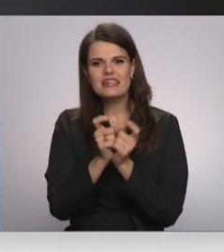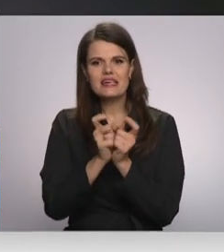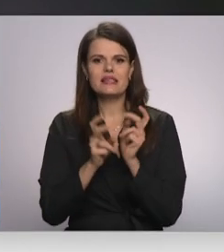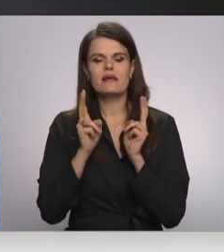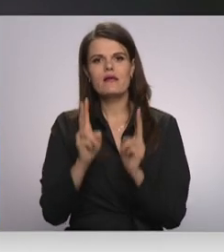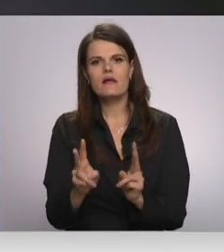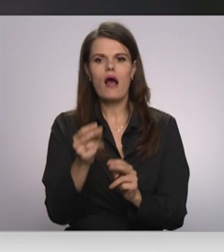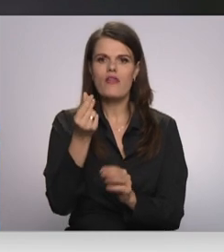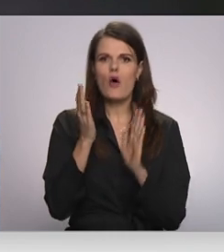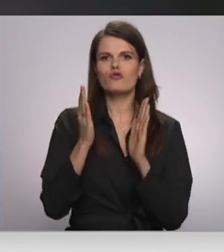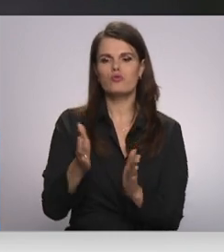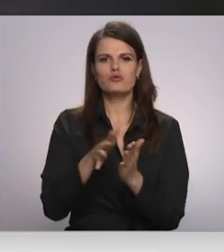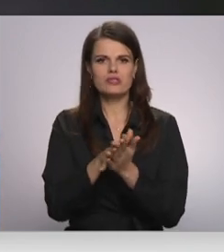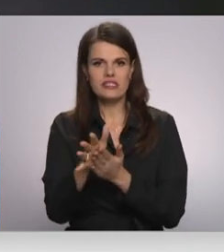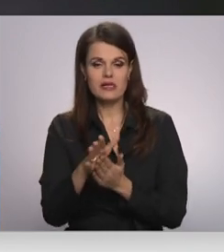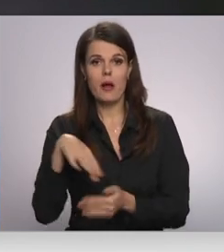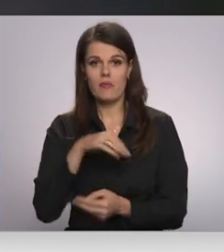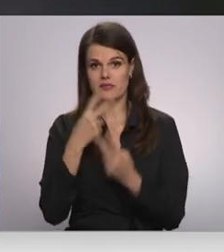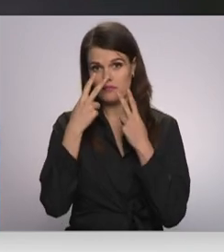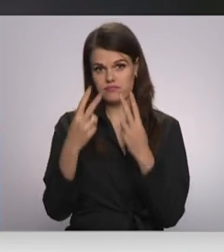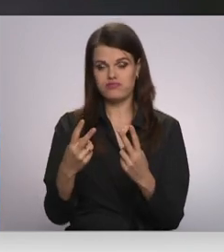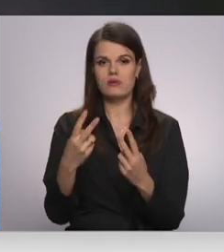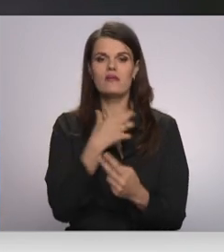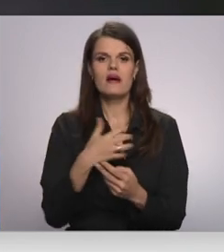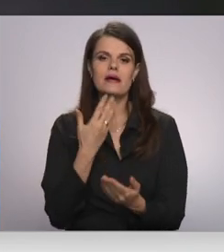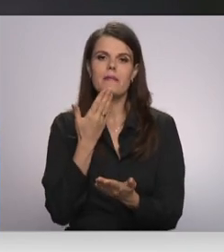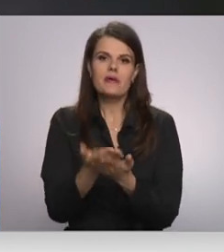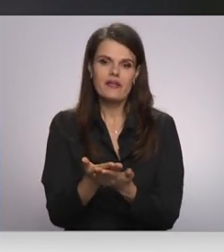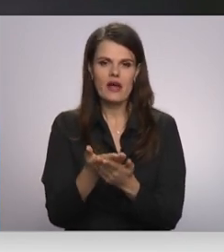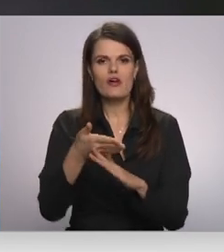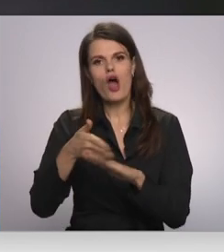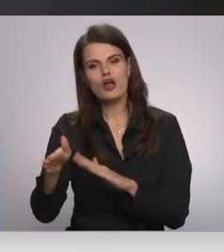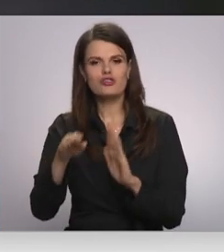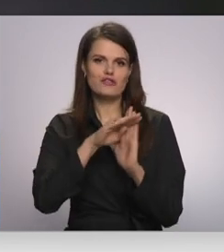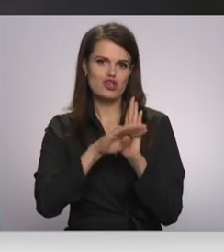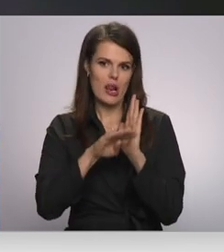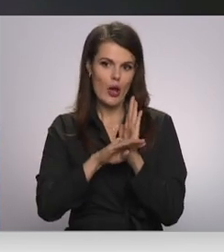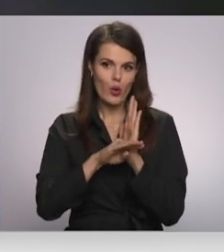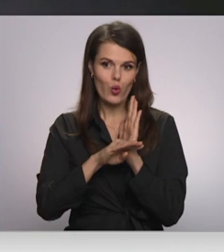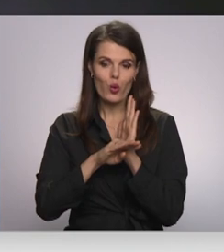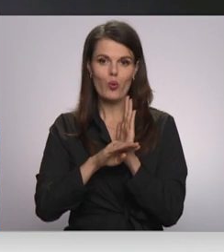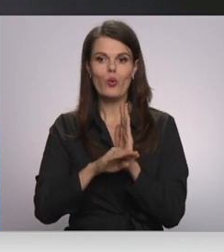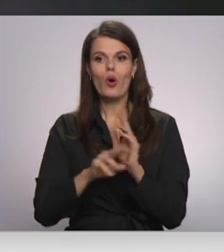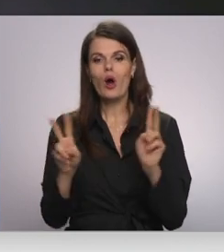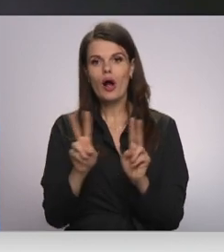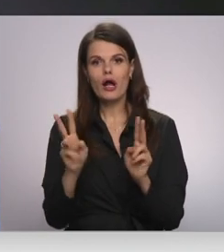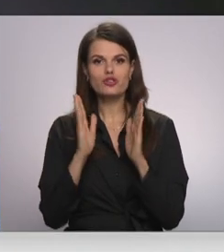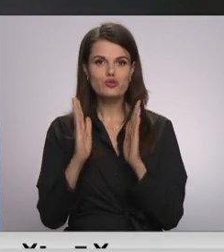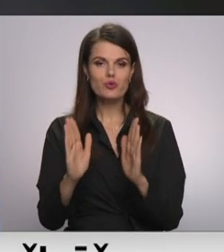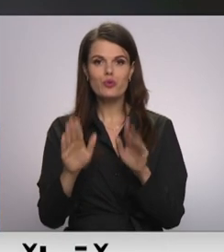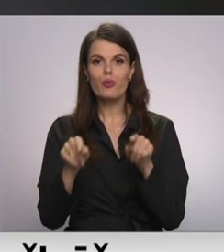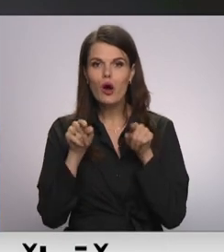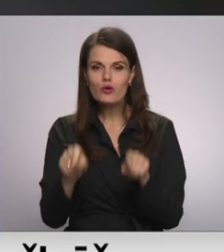naudas tieks iztērētas. Mūsu skatījām būtu jāpiedāvā atsevišķa likums, kas runātu par to,